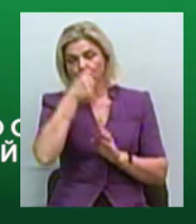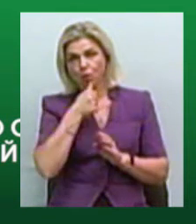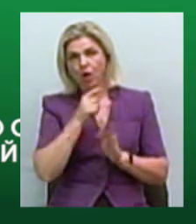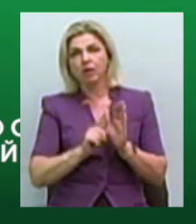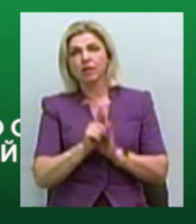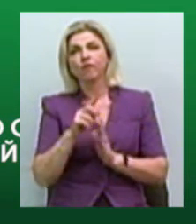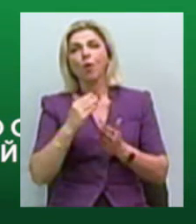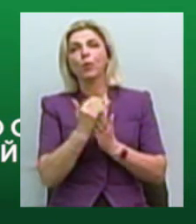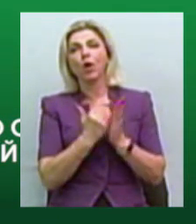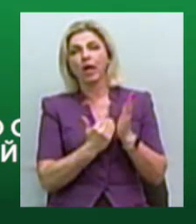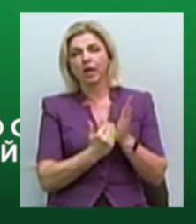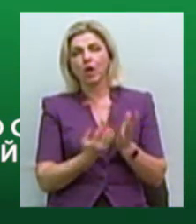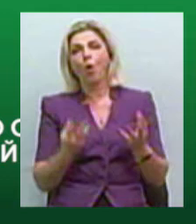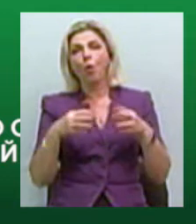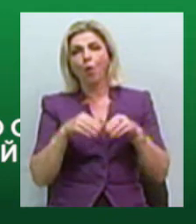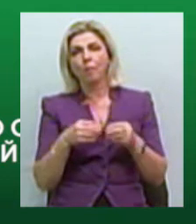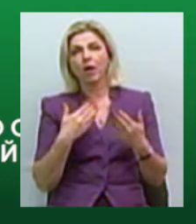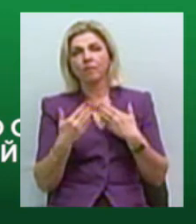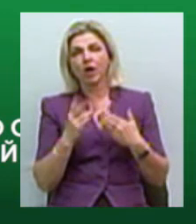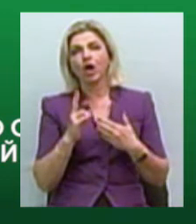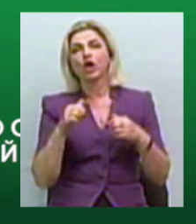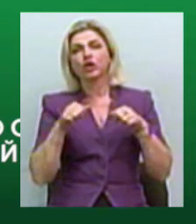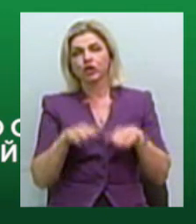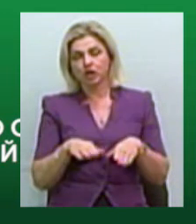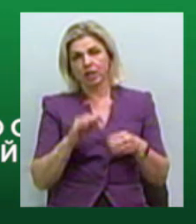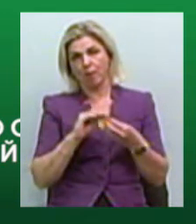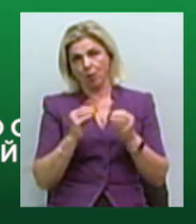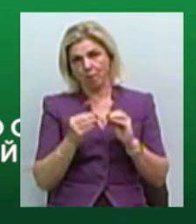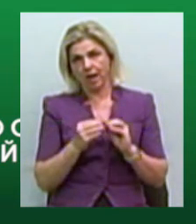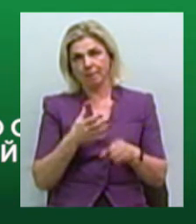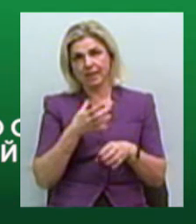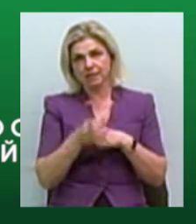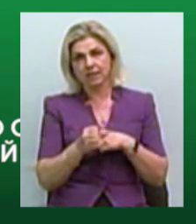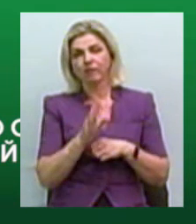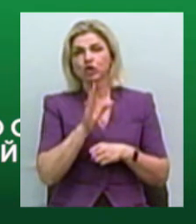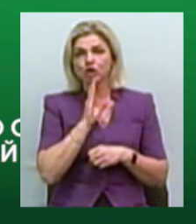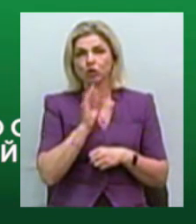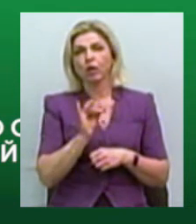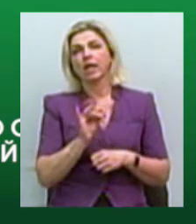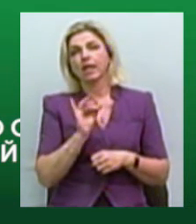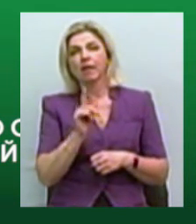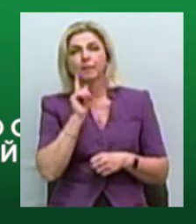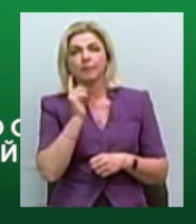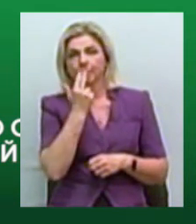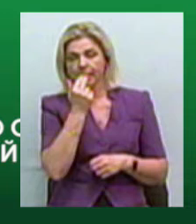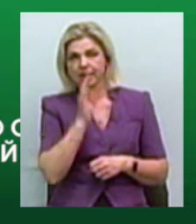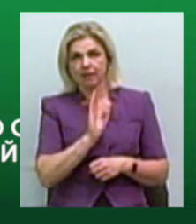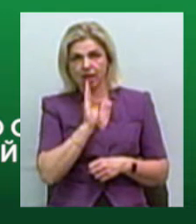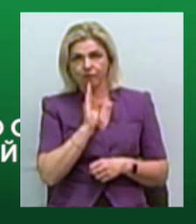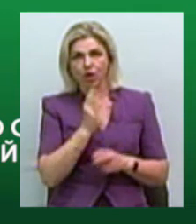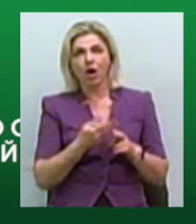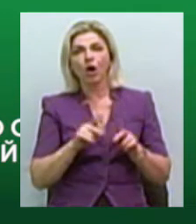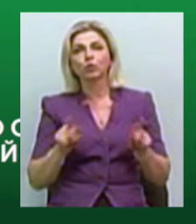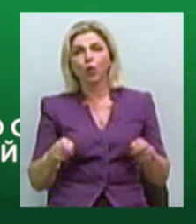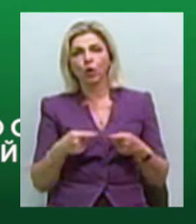«Комплексний підхід до вирішення проблем насильства щодо жінок та дівчат в Україні», який реалізується Міжнародним благодійним фондом